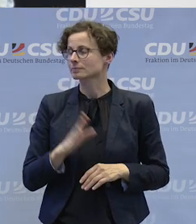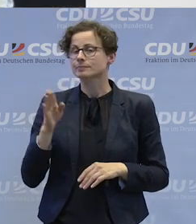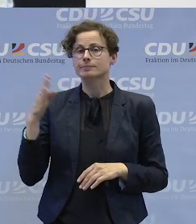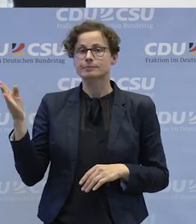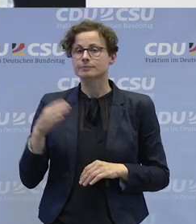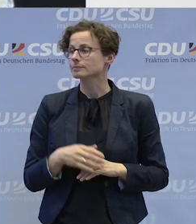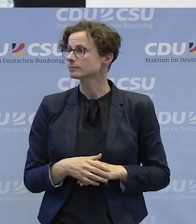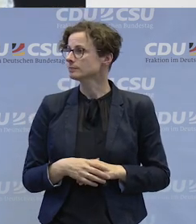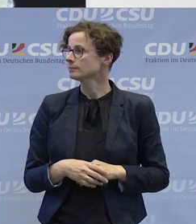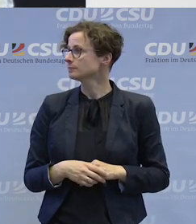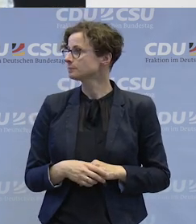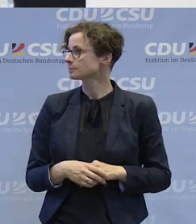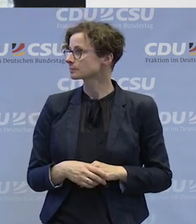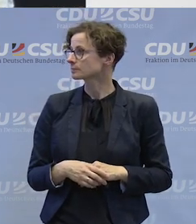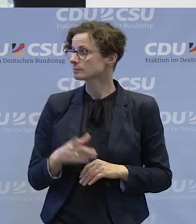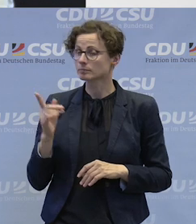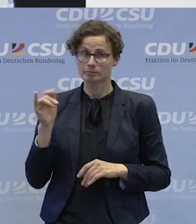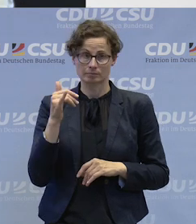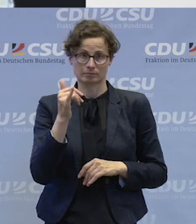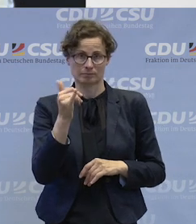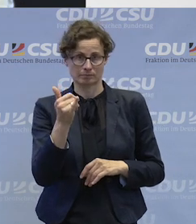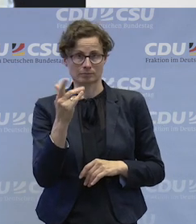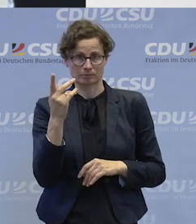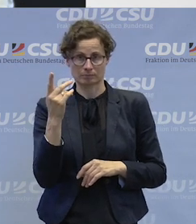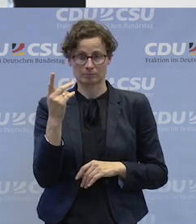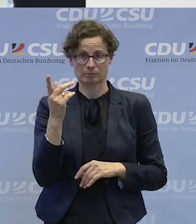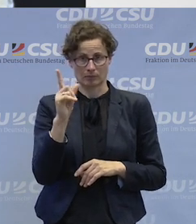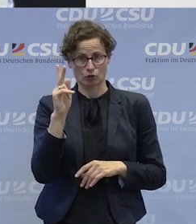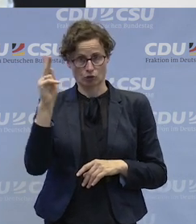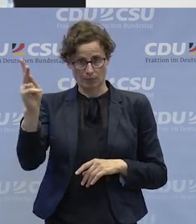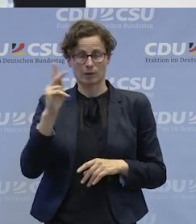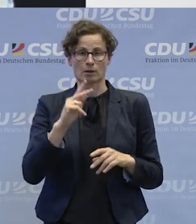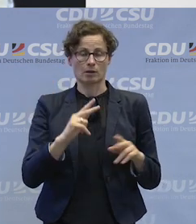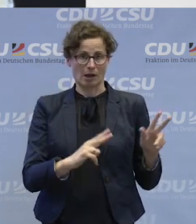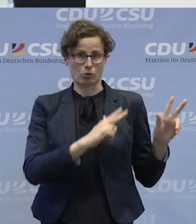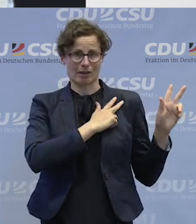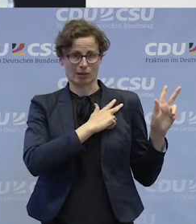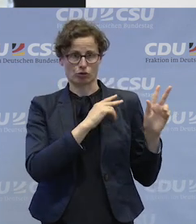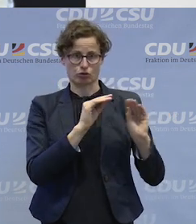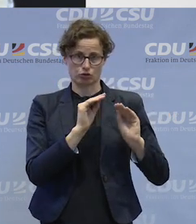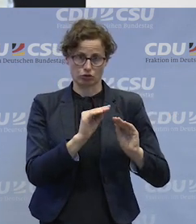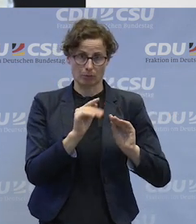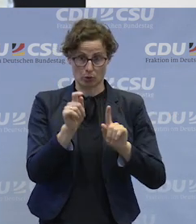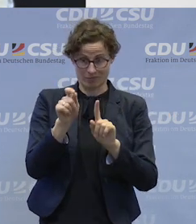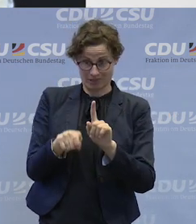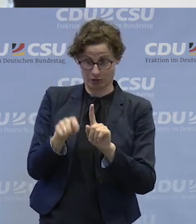Ja, also voll und ganz bei Ihnen. Also was kann denn noch authentischer sein, dass ein Mensch mit Behinderung